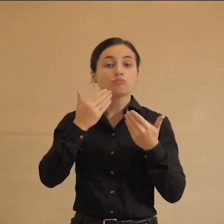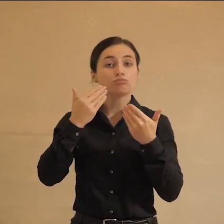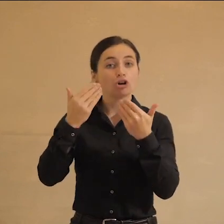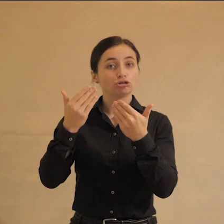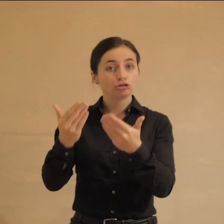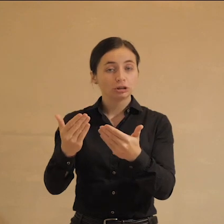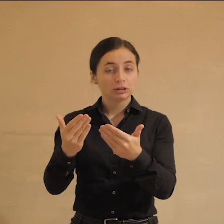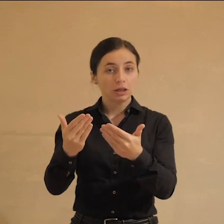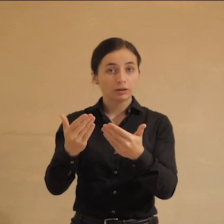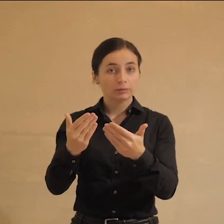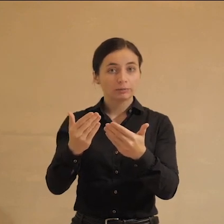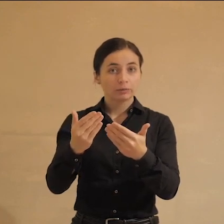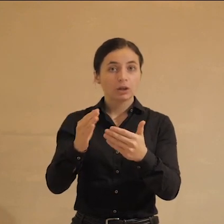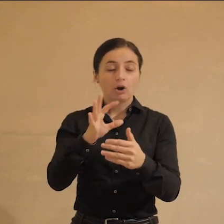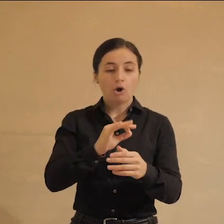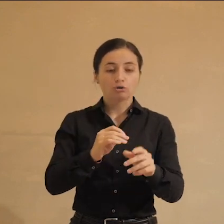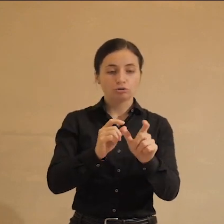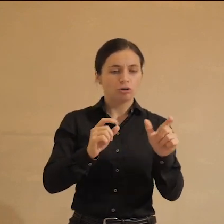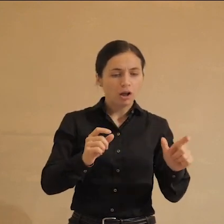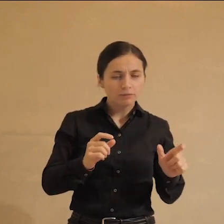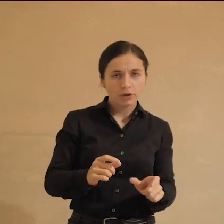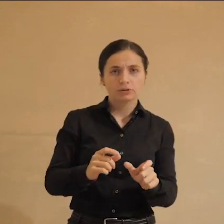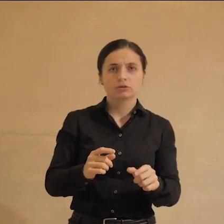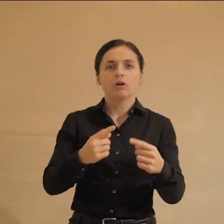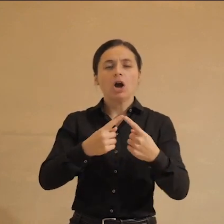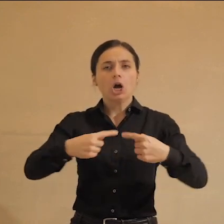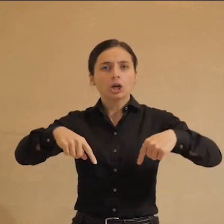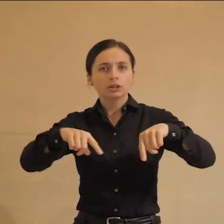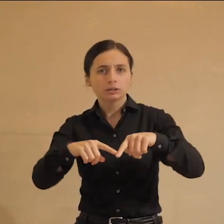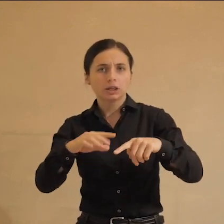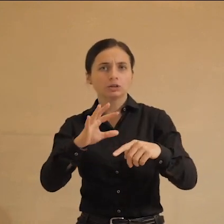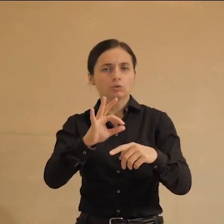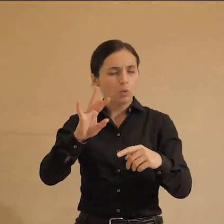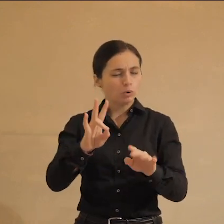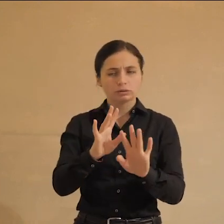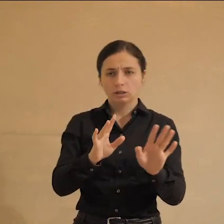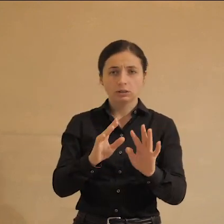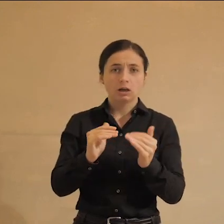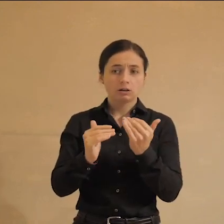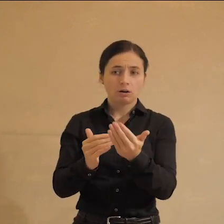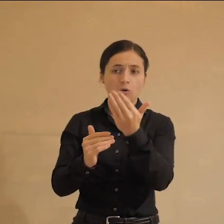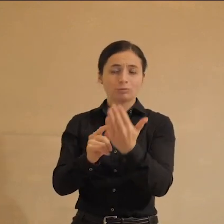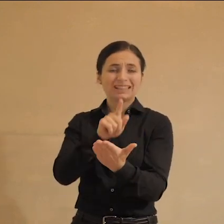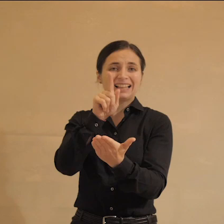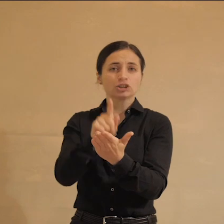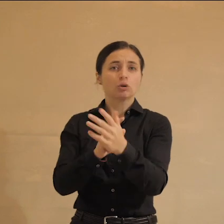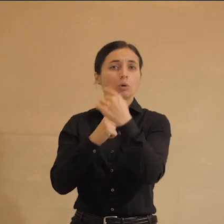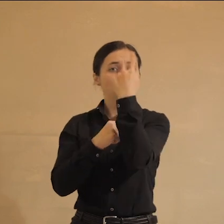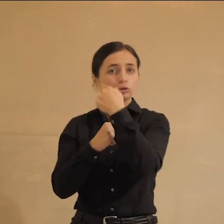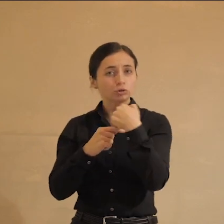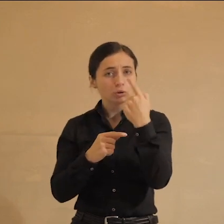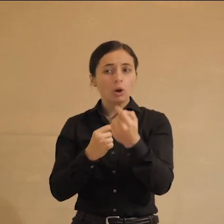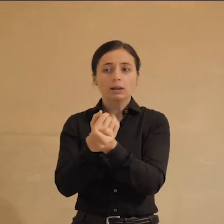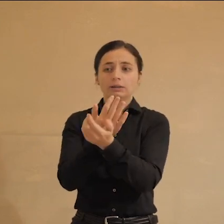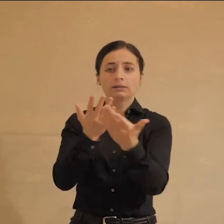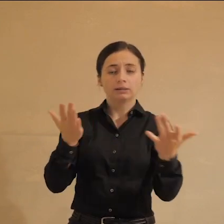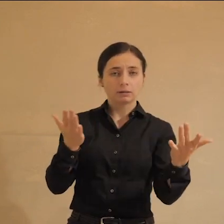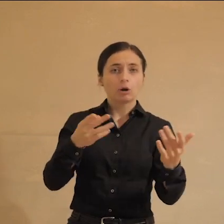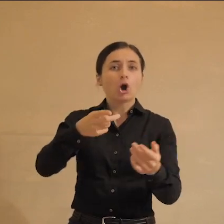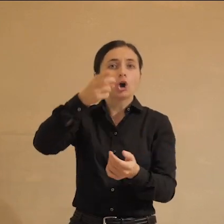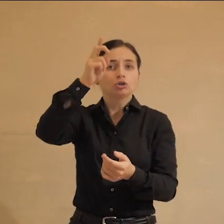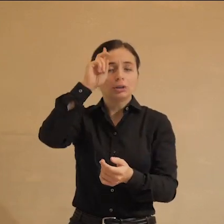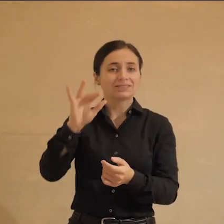не вообще человечеству, не Организации Объединенных Наций, она обращена какому-то должностному лицу или набору должностных лиц к каким-то